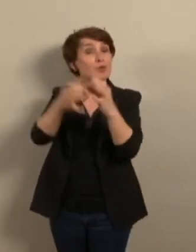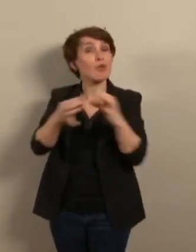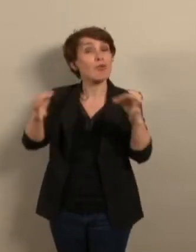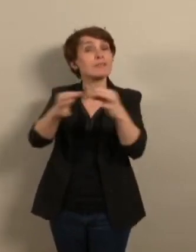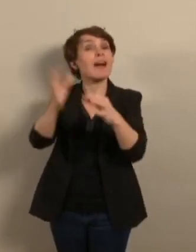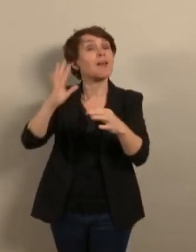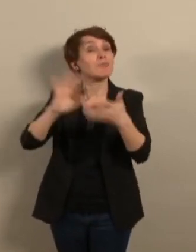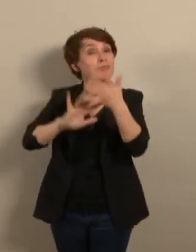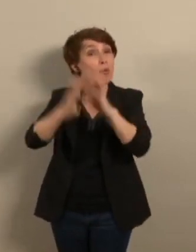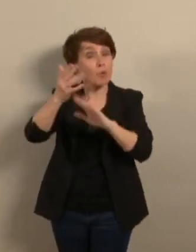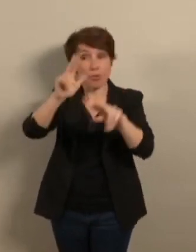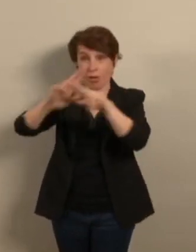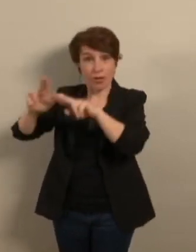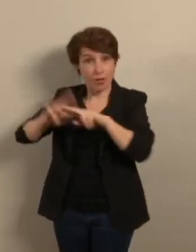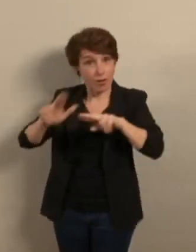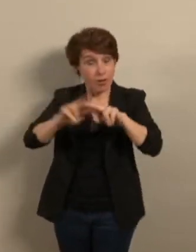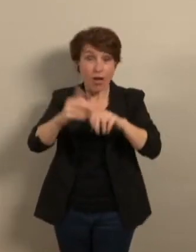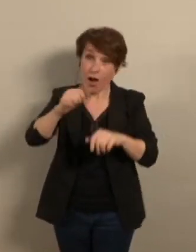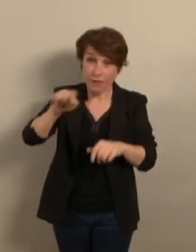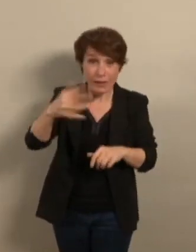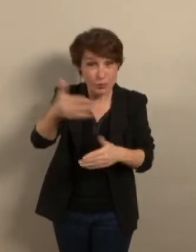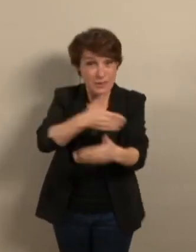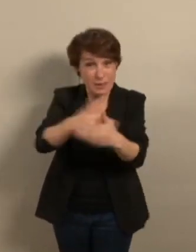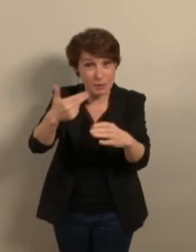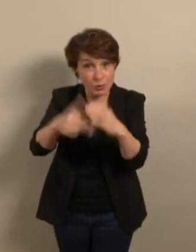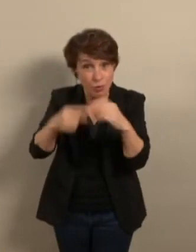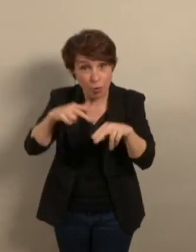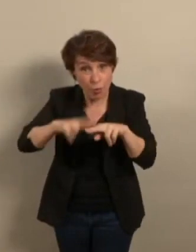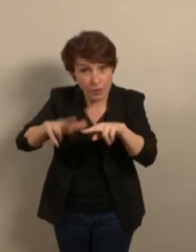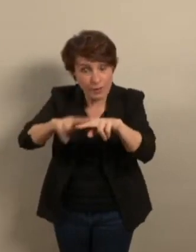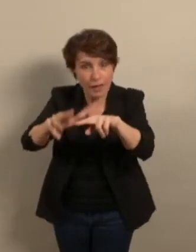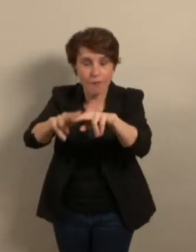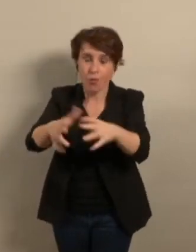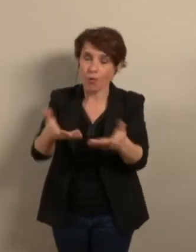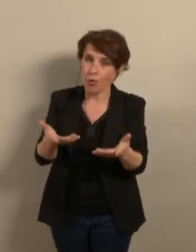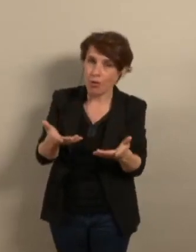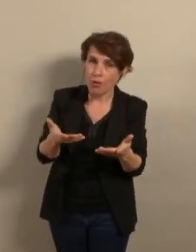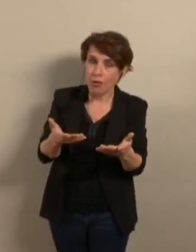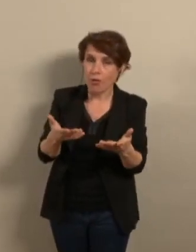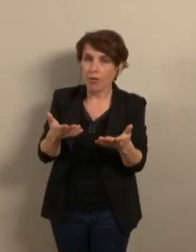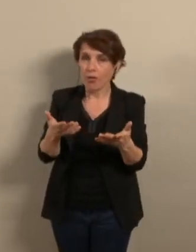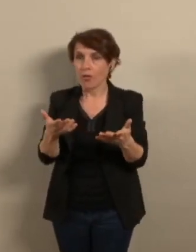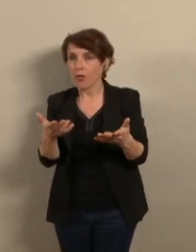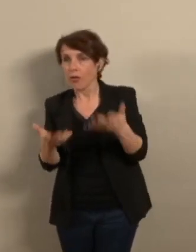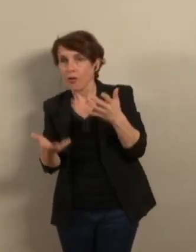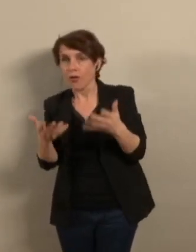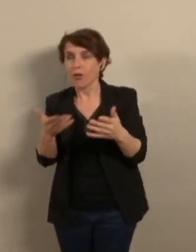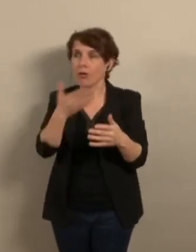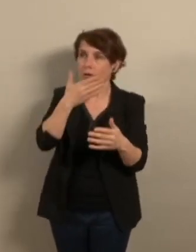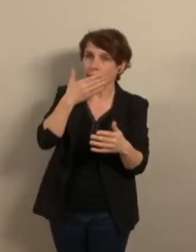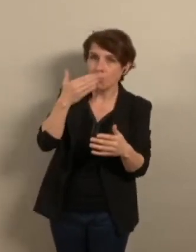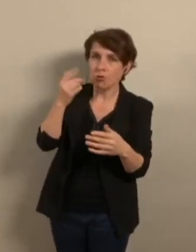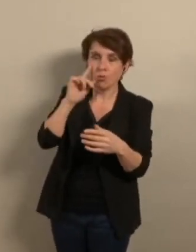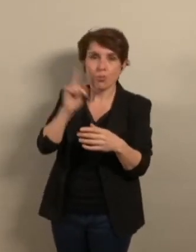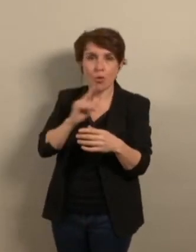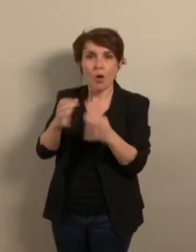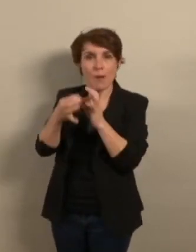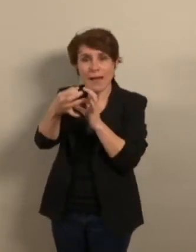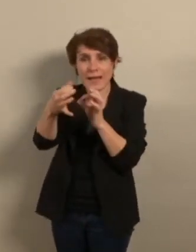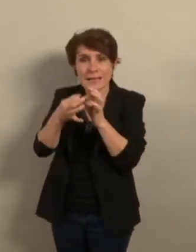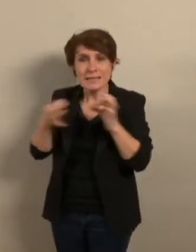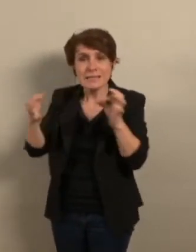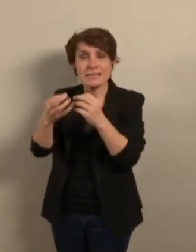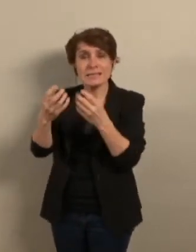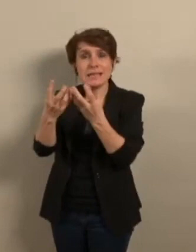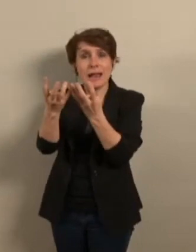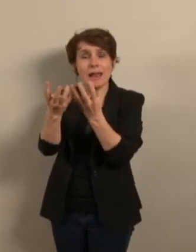montant de l'ordre de 1,5 million d'euros, considérant les possibilités de mutualisation d'une salle de conseil avec